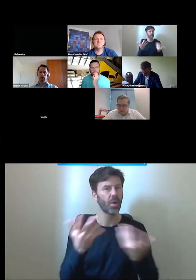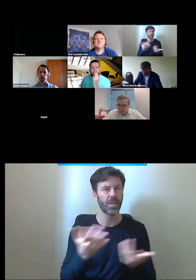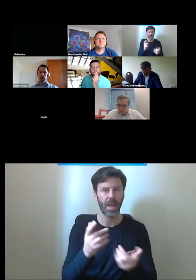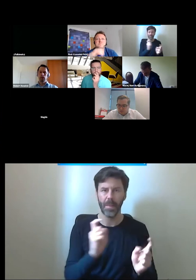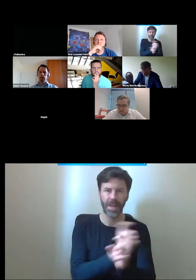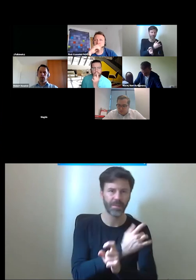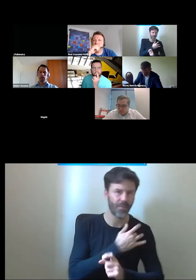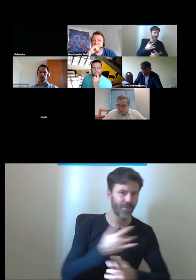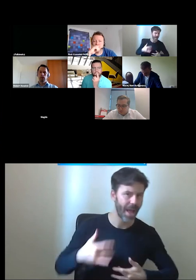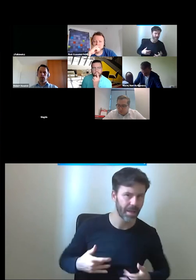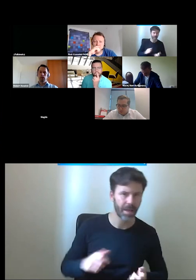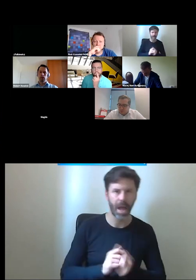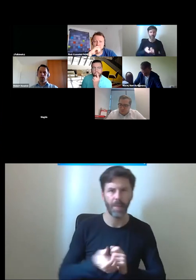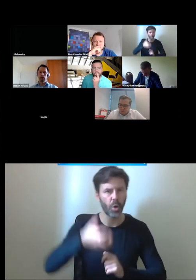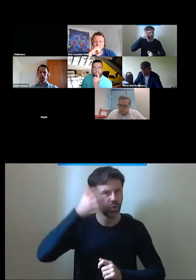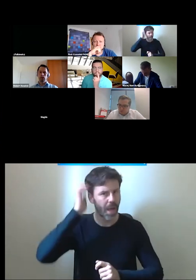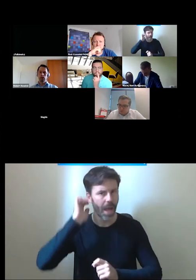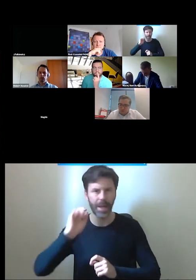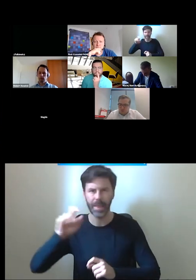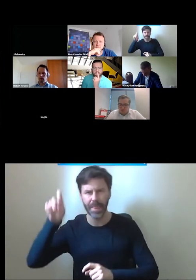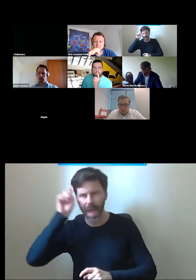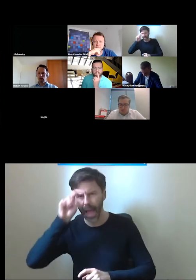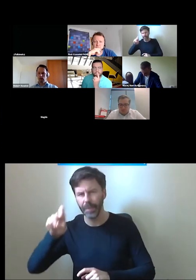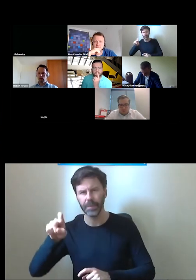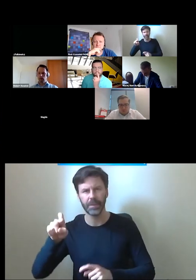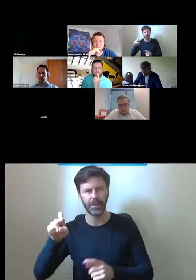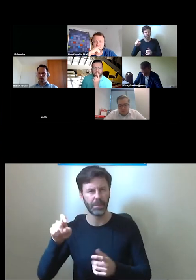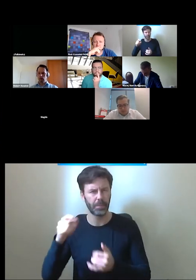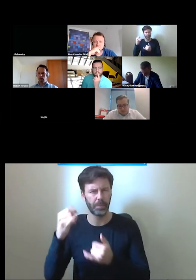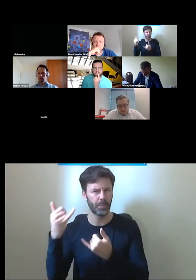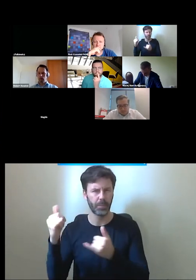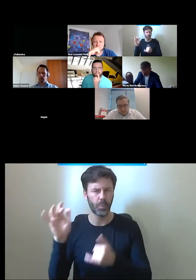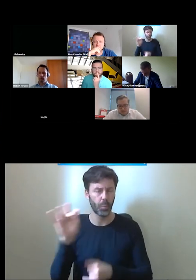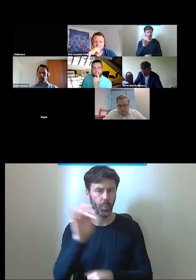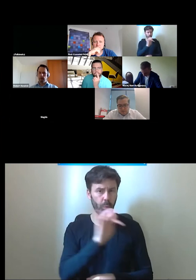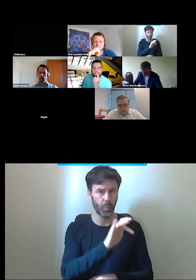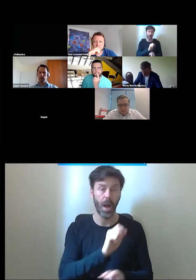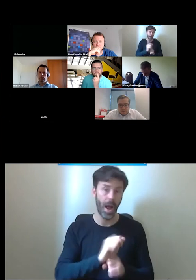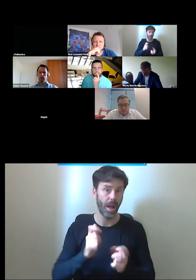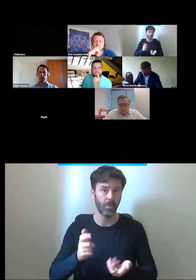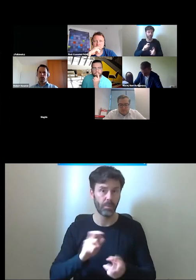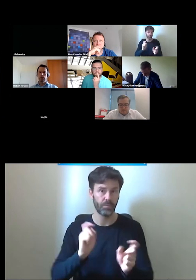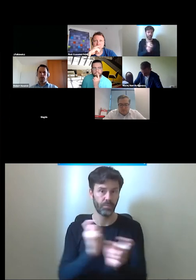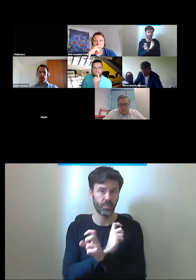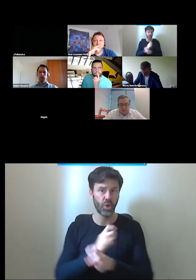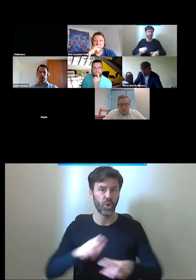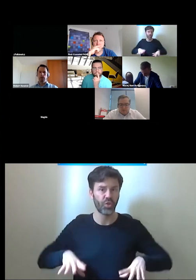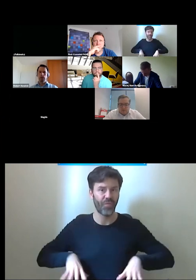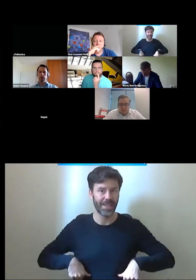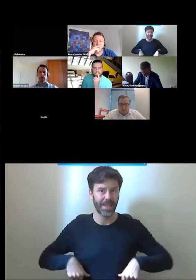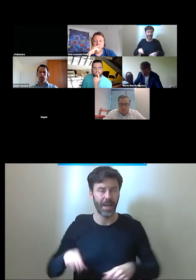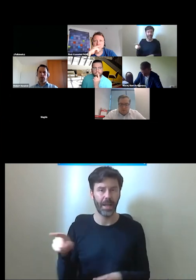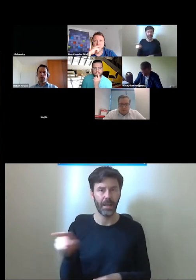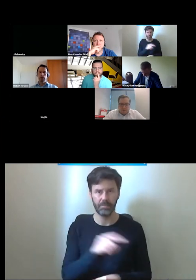Czechach, czy w Niemczech, czy no to znowu akurat przykład czeski, czy w Szwajcarii. Generalnie w wielu państwach